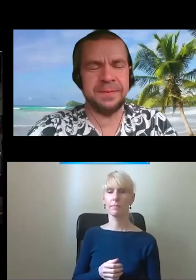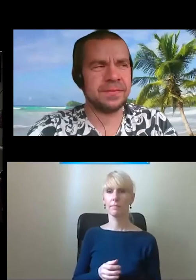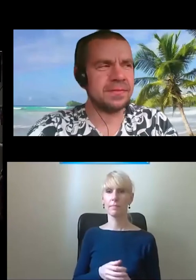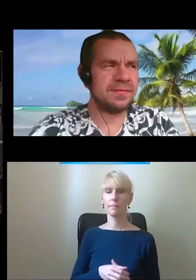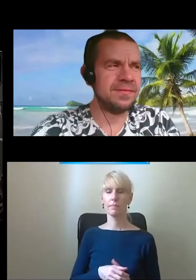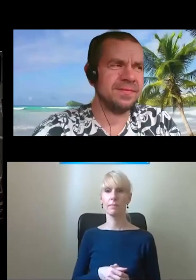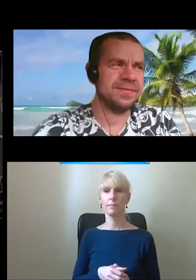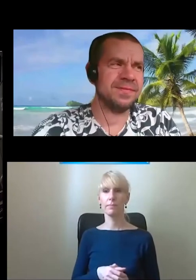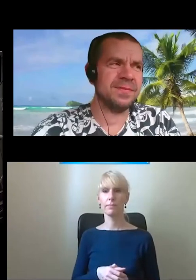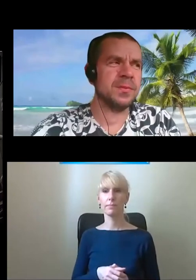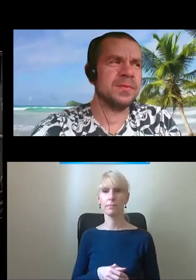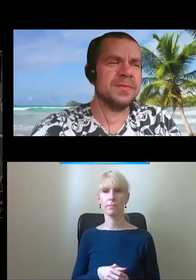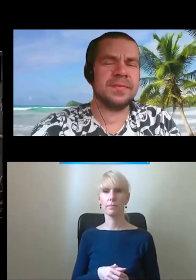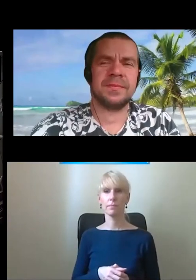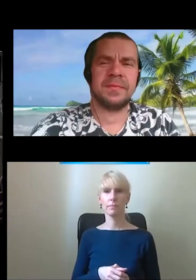Jak to zrobić zimę?